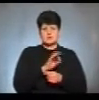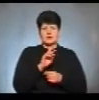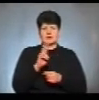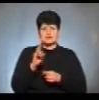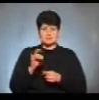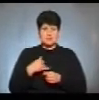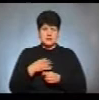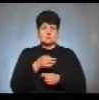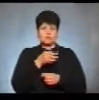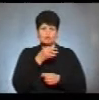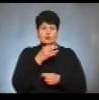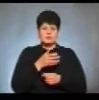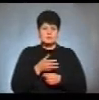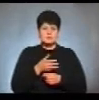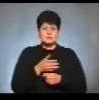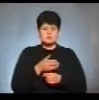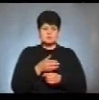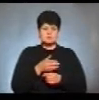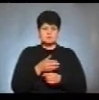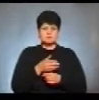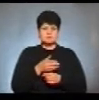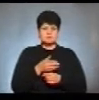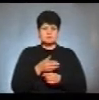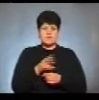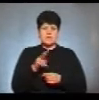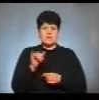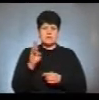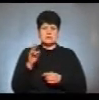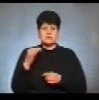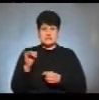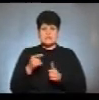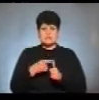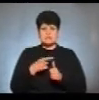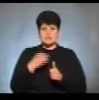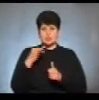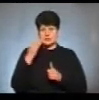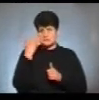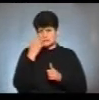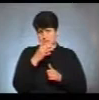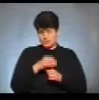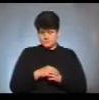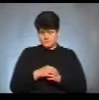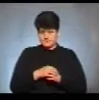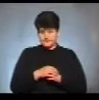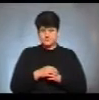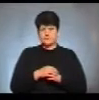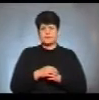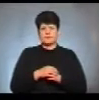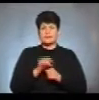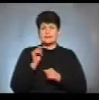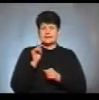-перше, мені сподобався досить ліцей імені Йосипа Сліпого. Саме